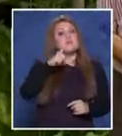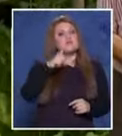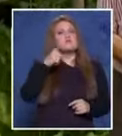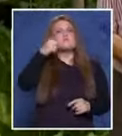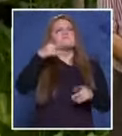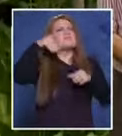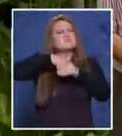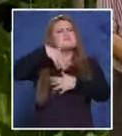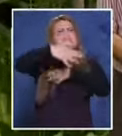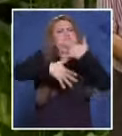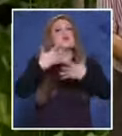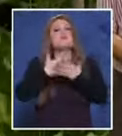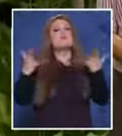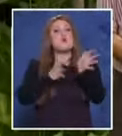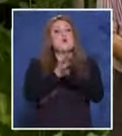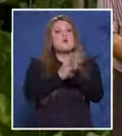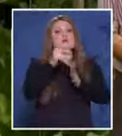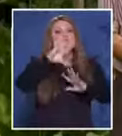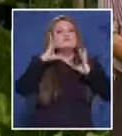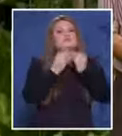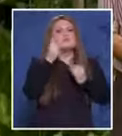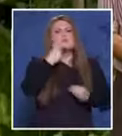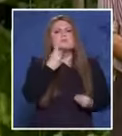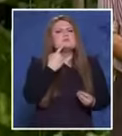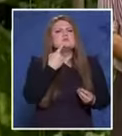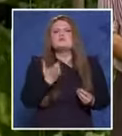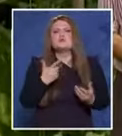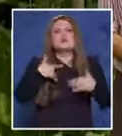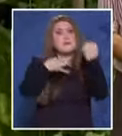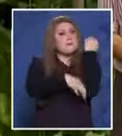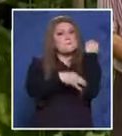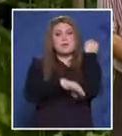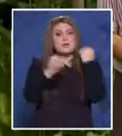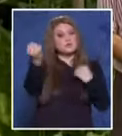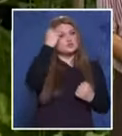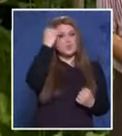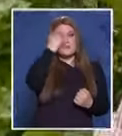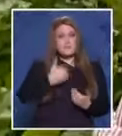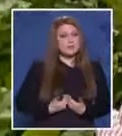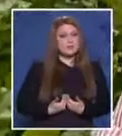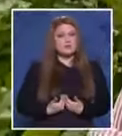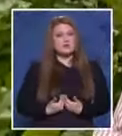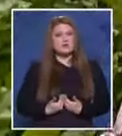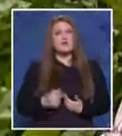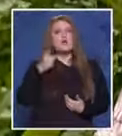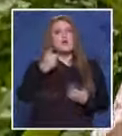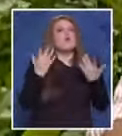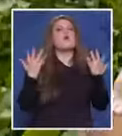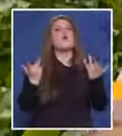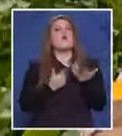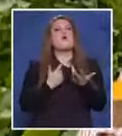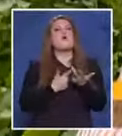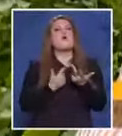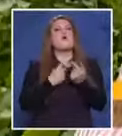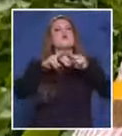много хора, но всички те си задават един въпрос – защото сме бедни, ще ни бият ли? Те колкото